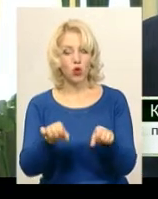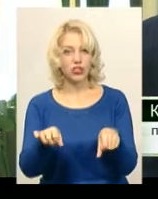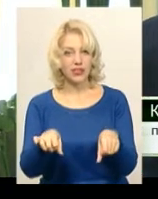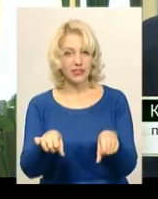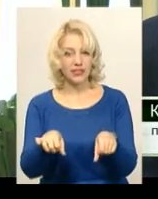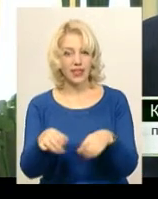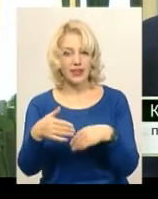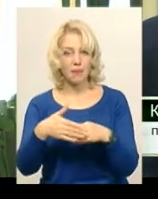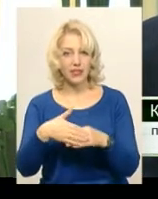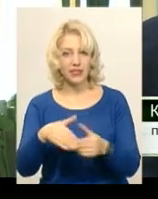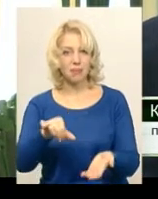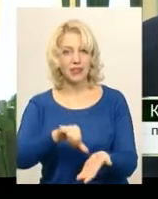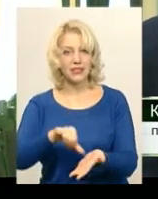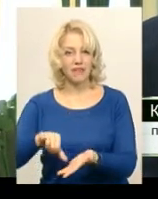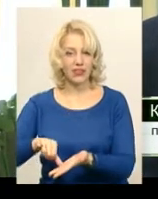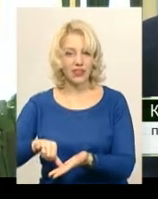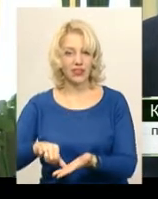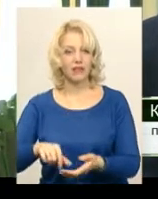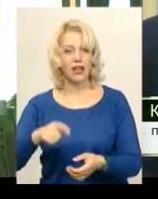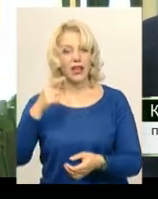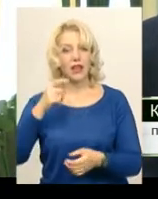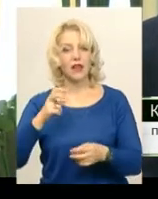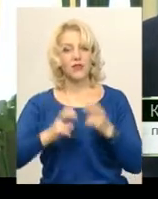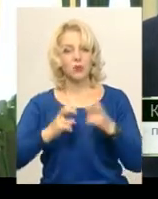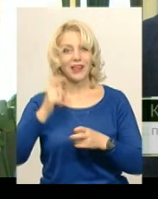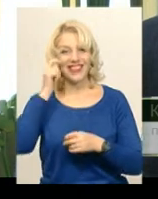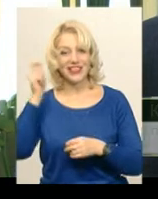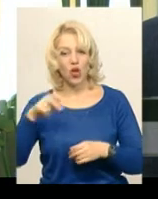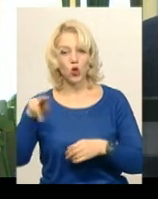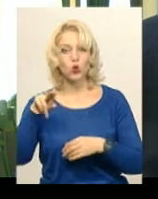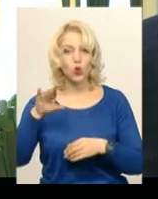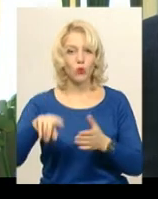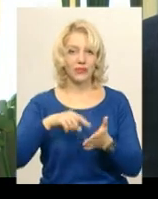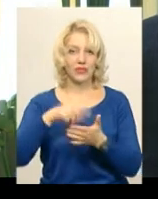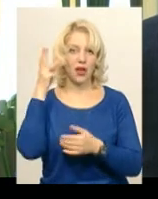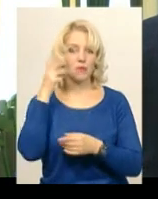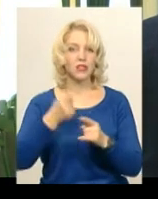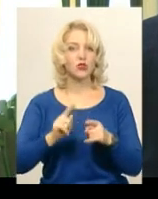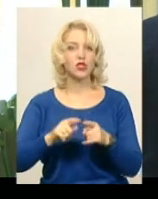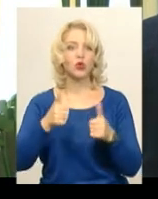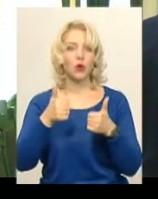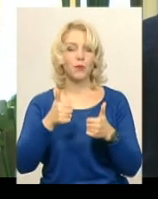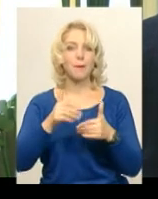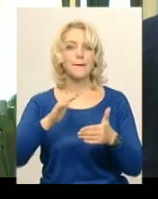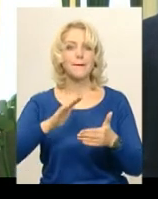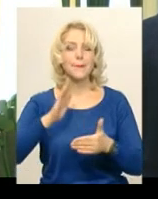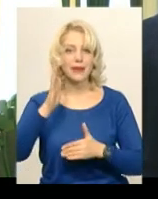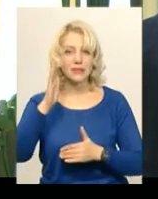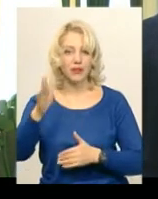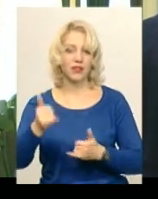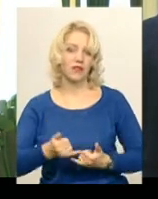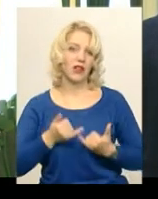представників виробників Китаю до Хмельницького, це дуже буде перспектива гарна для